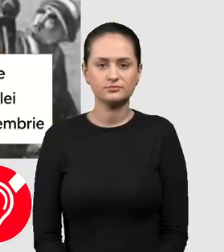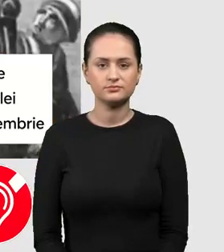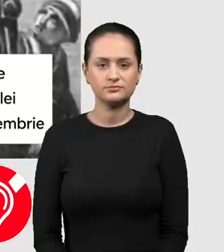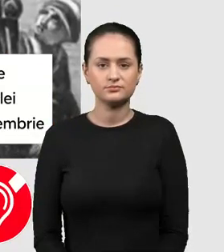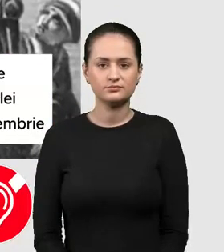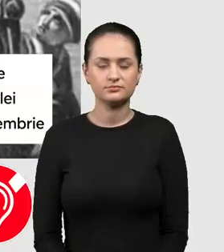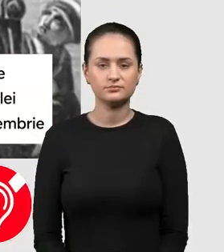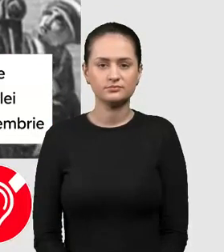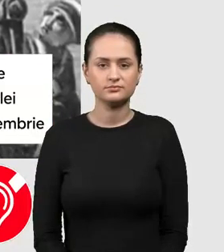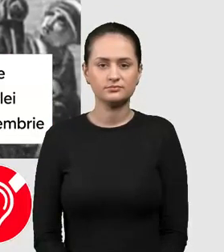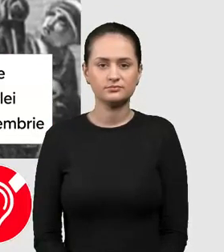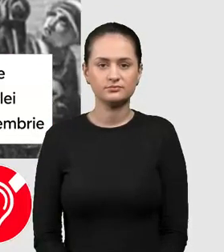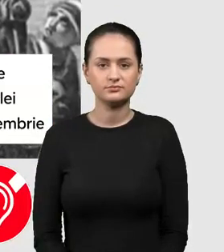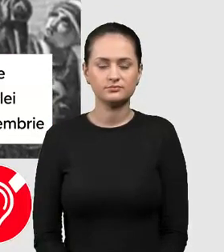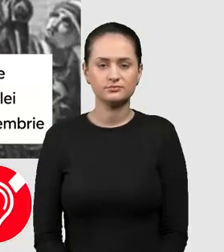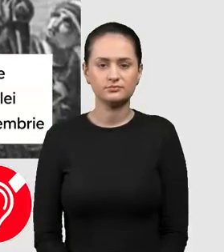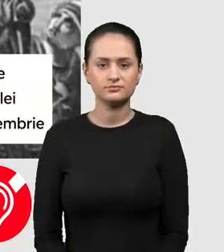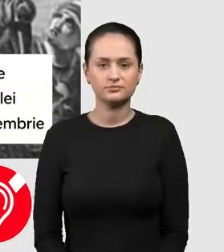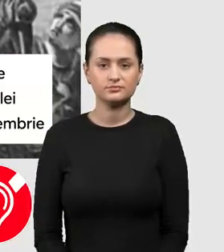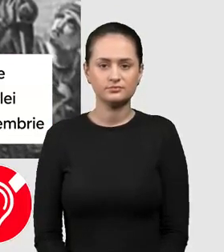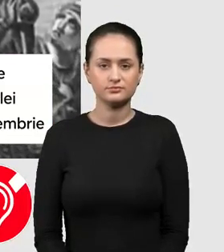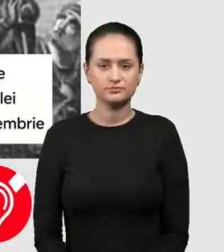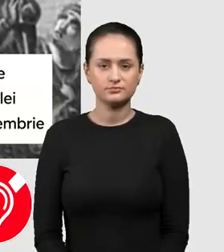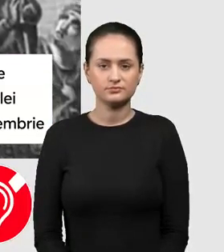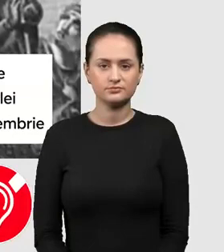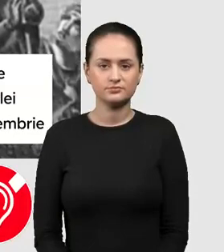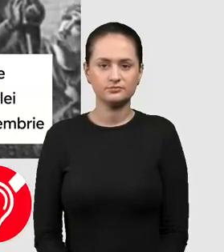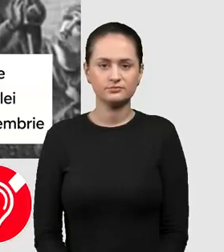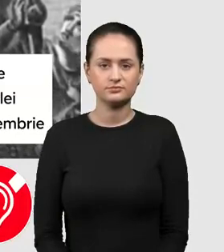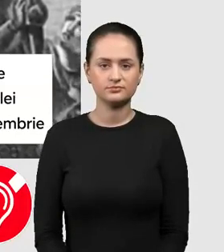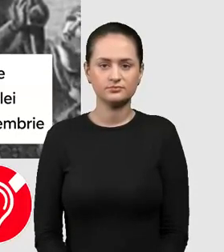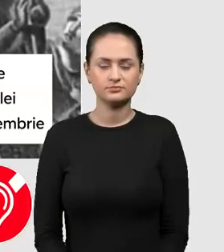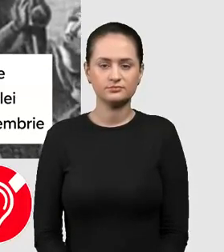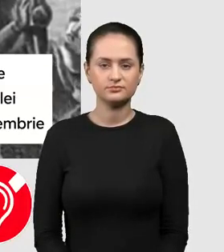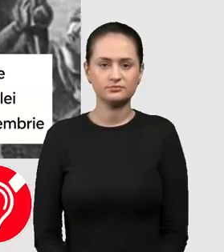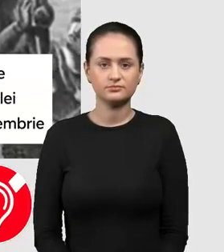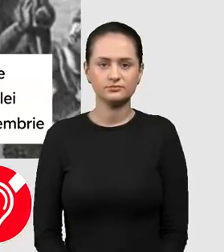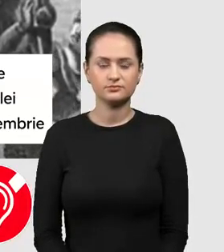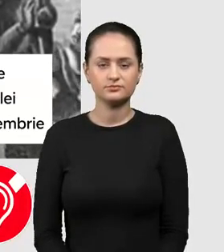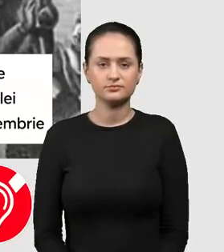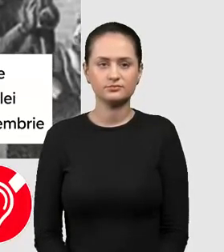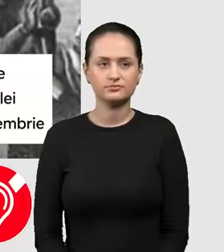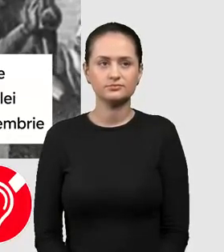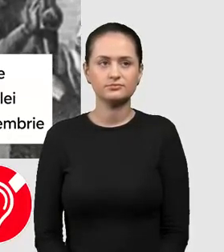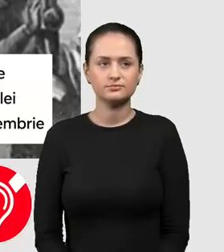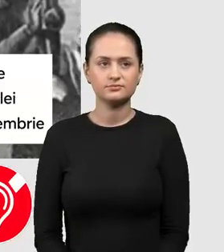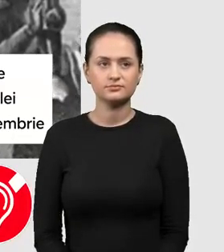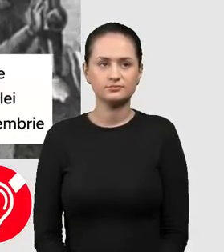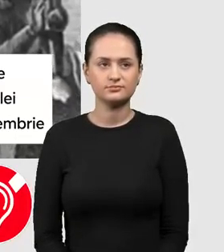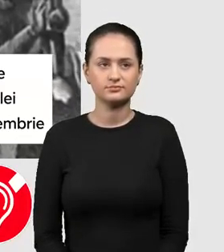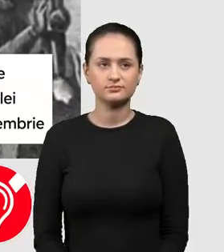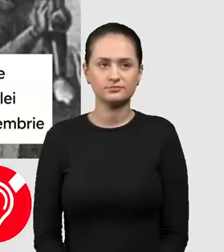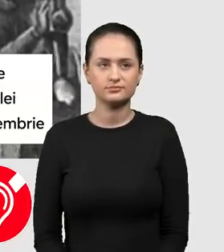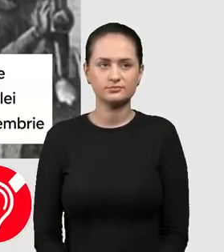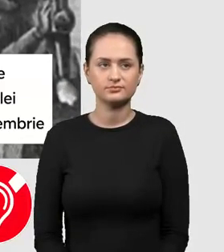informații falsificate, cu scopul de a provoca un zâmbet pe fețele tuturor. De asemenea, tradiția vorbește